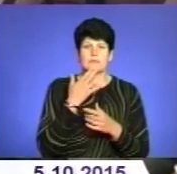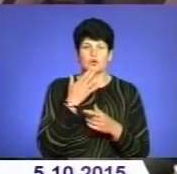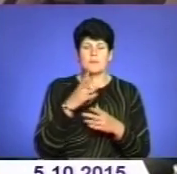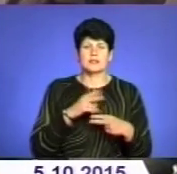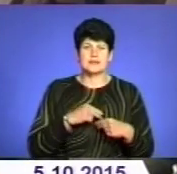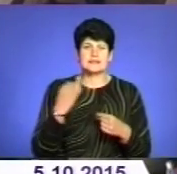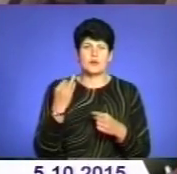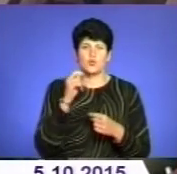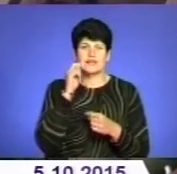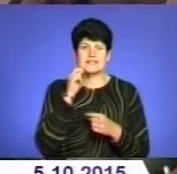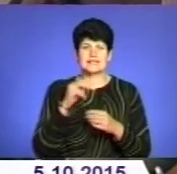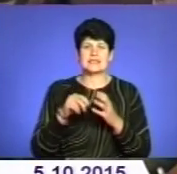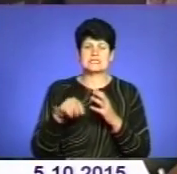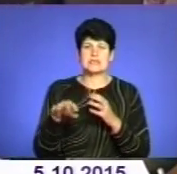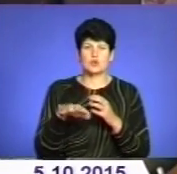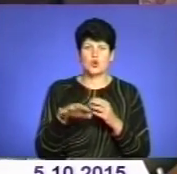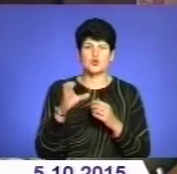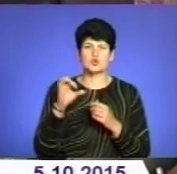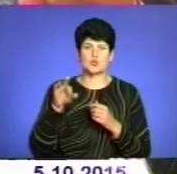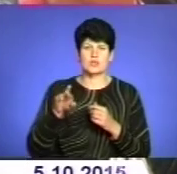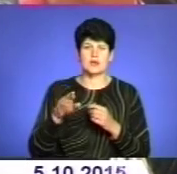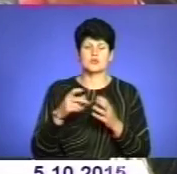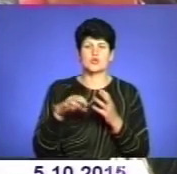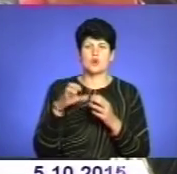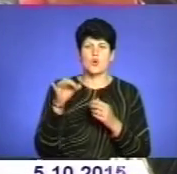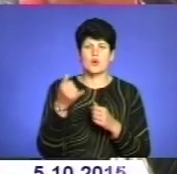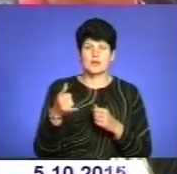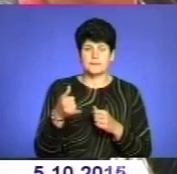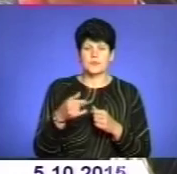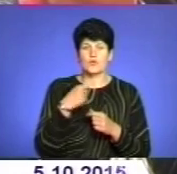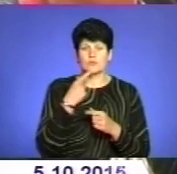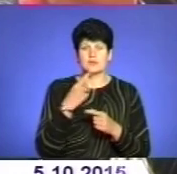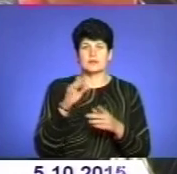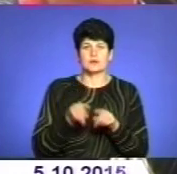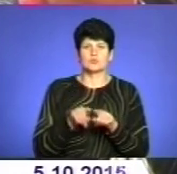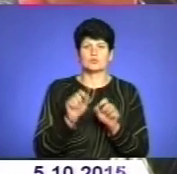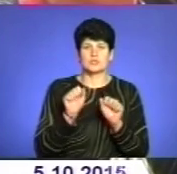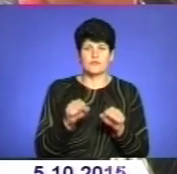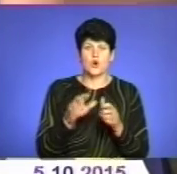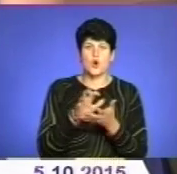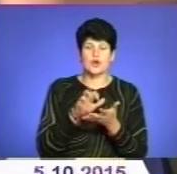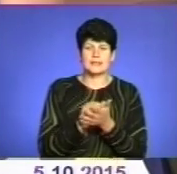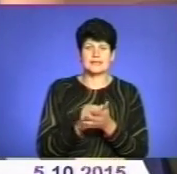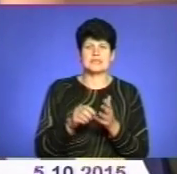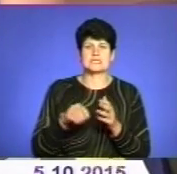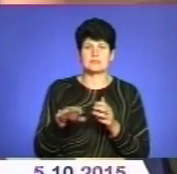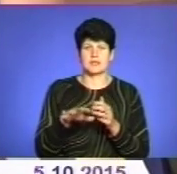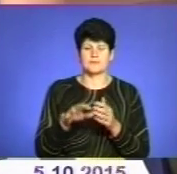українське зерно, соя, соняшникова олія. Посол не виключає можливості оренди землі для аграрного користування.